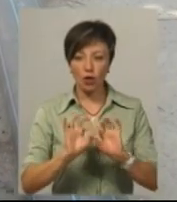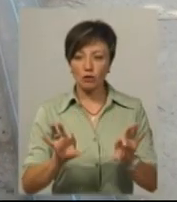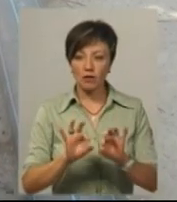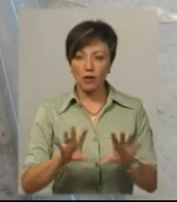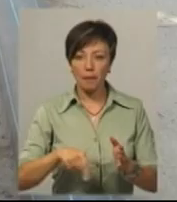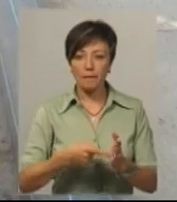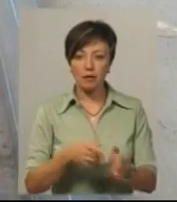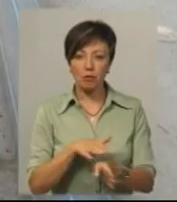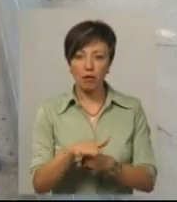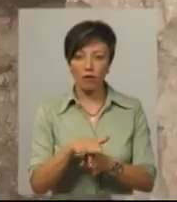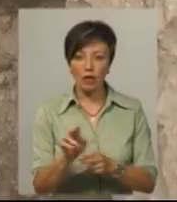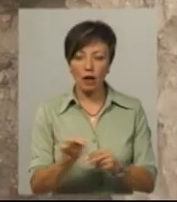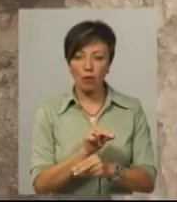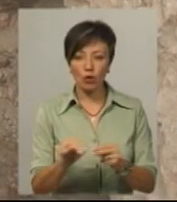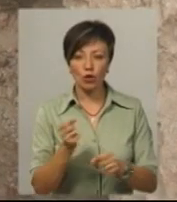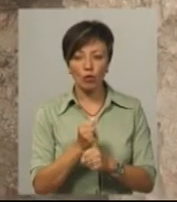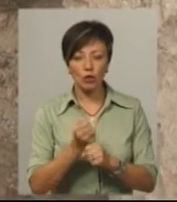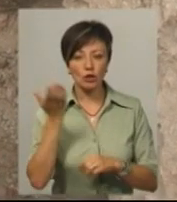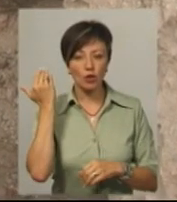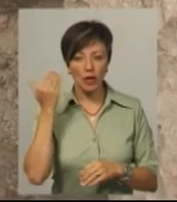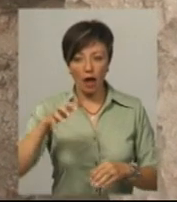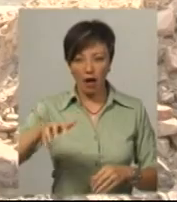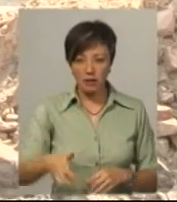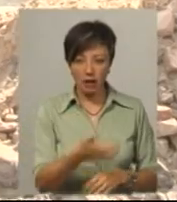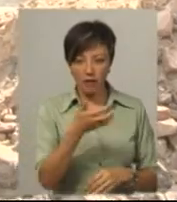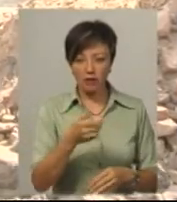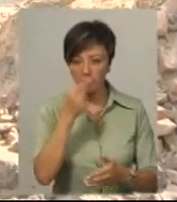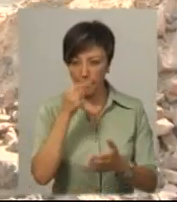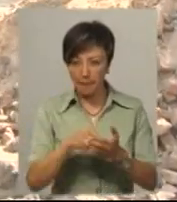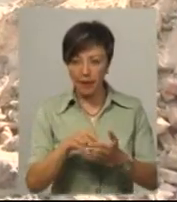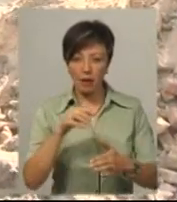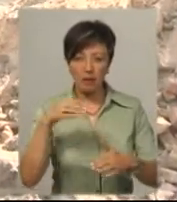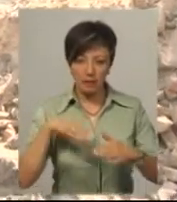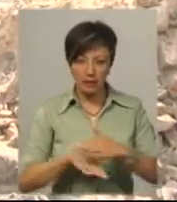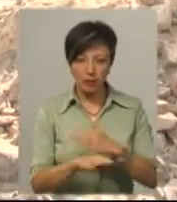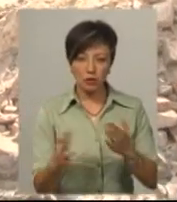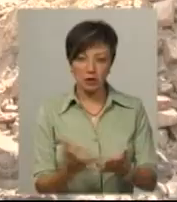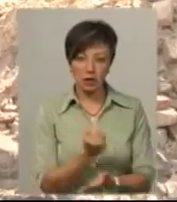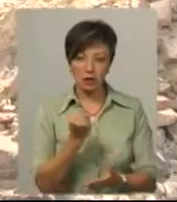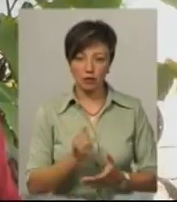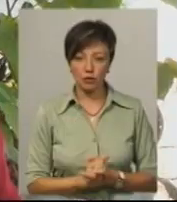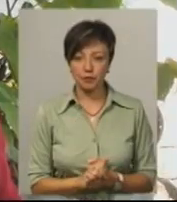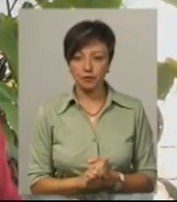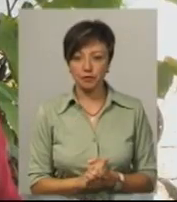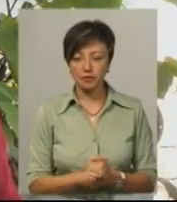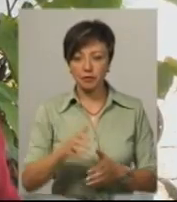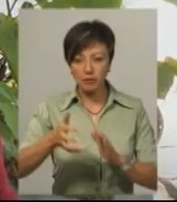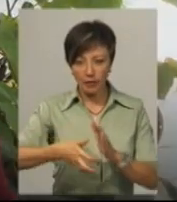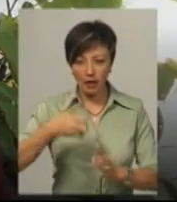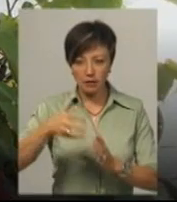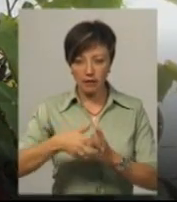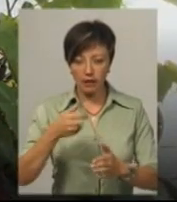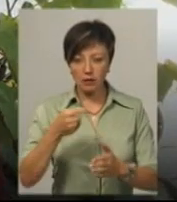розповідає, в місті проходили ремонтні роботи. Тоді екскаватор натрапив на підземну знахідку. Екскаватор натрапив